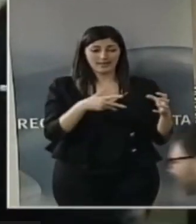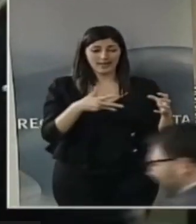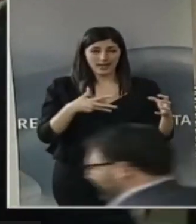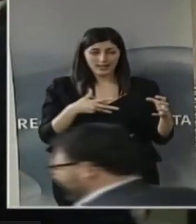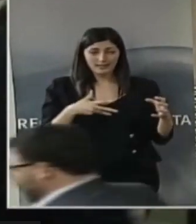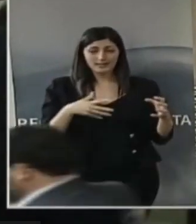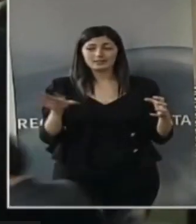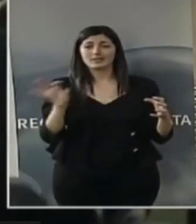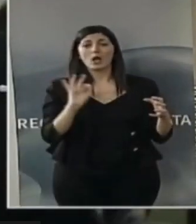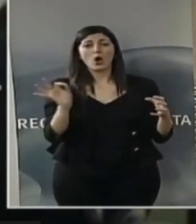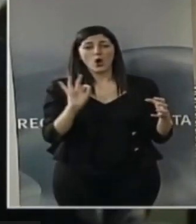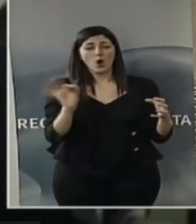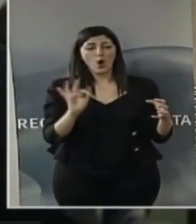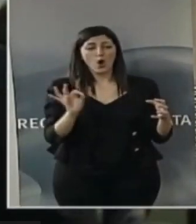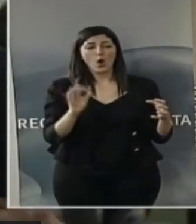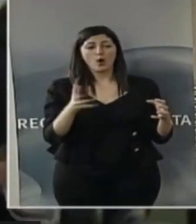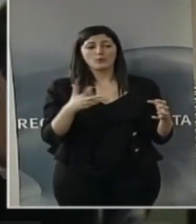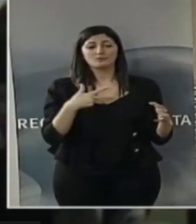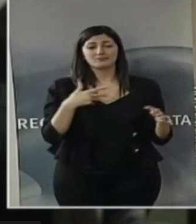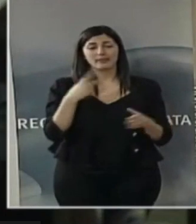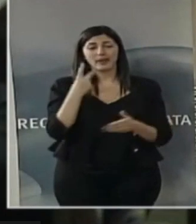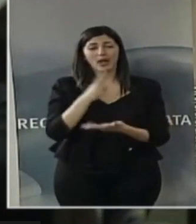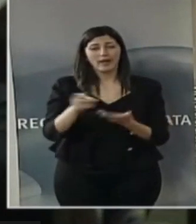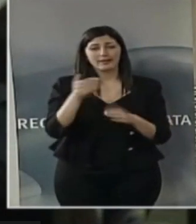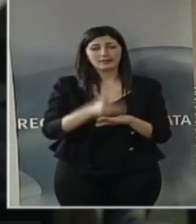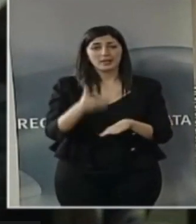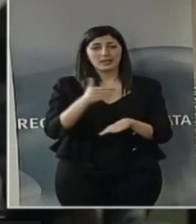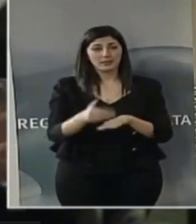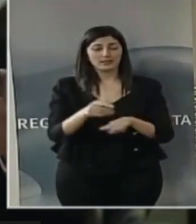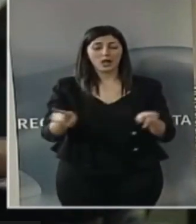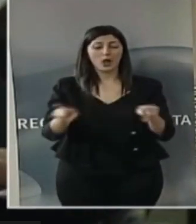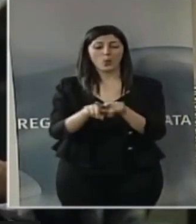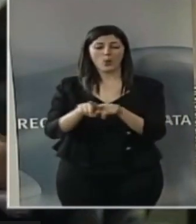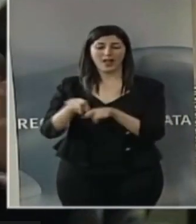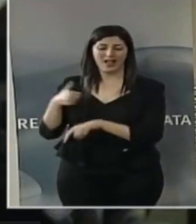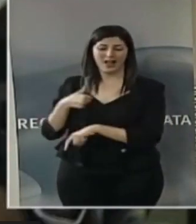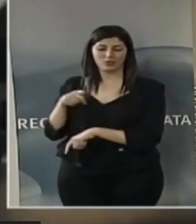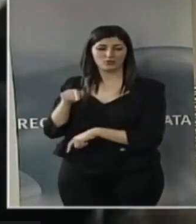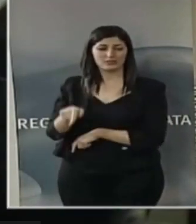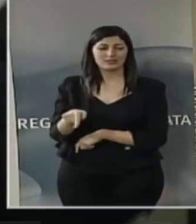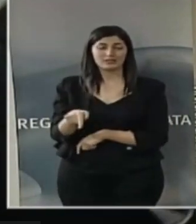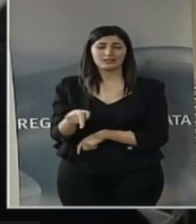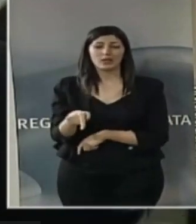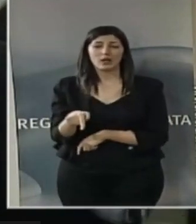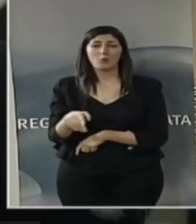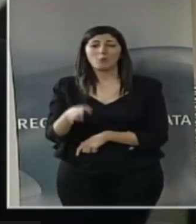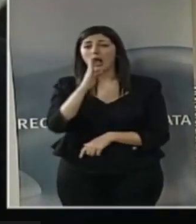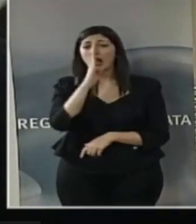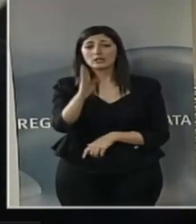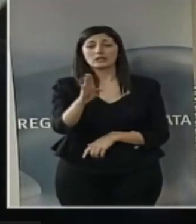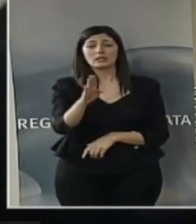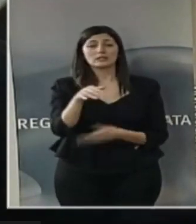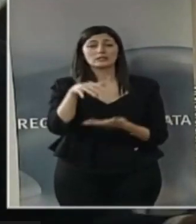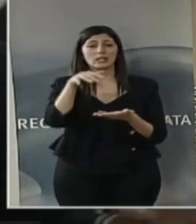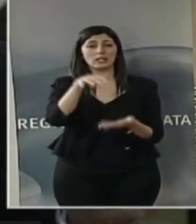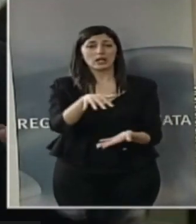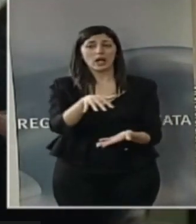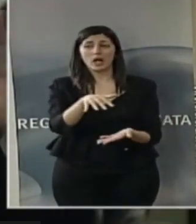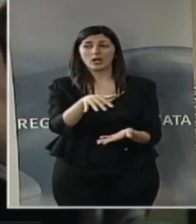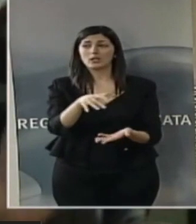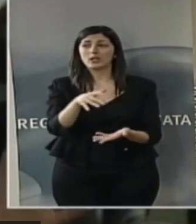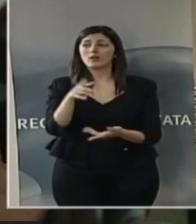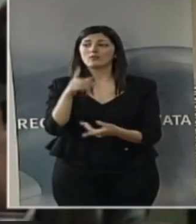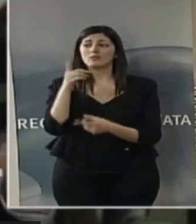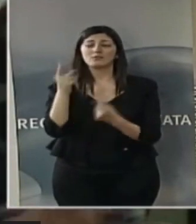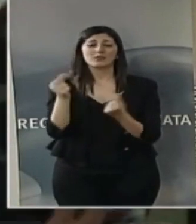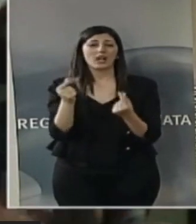i campi sperimentali, così come ce li ha l'Alsia, ma non sono destinatari di finanza dedicata. Quindi dai